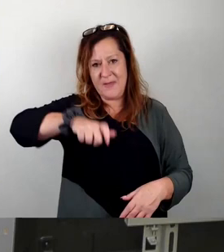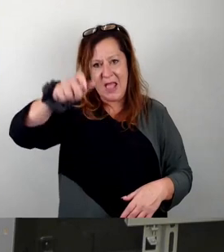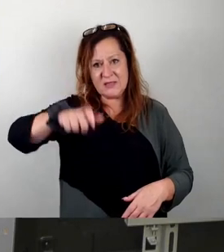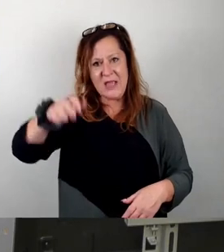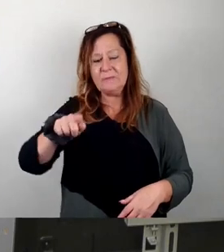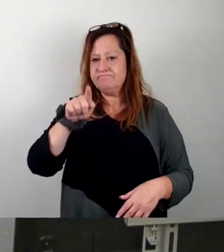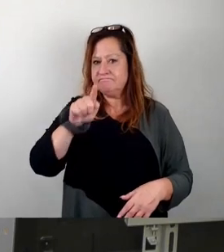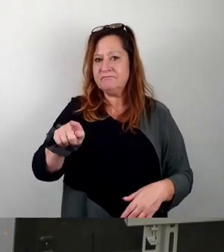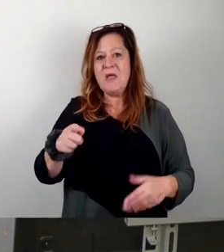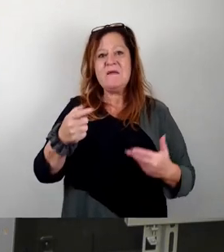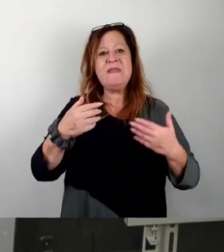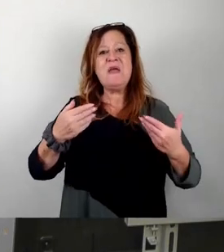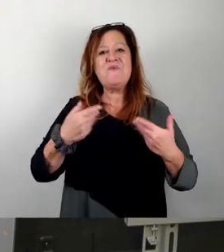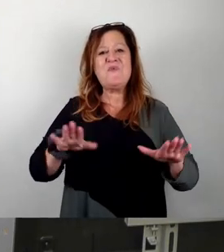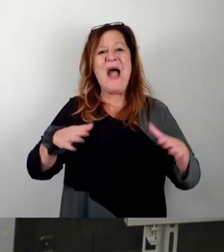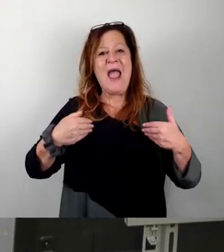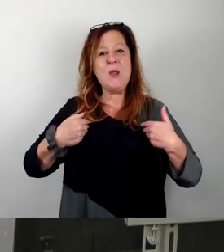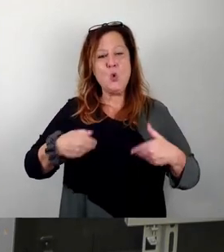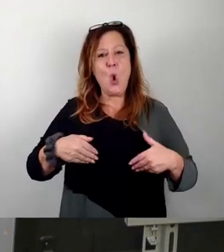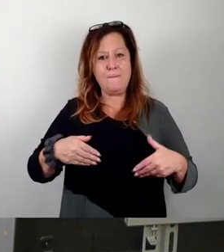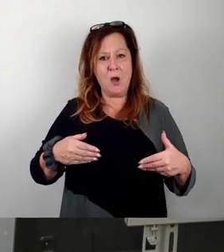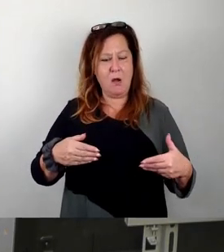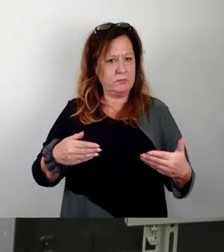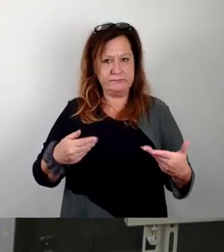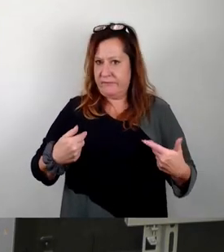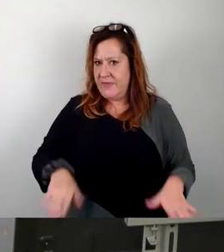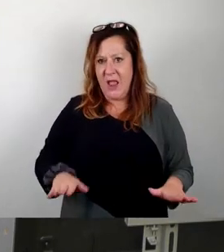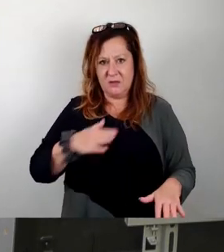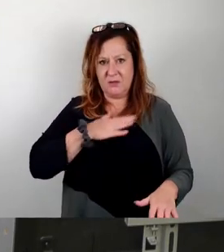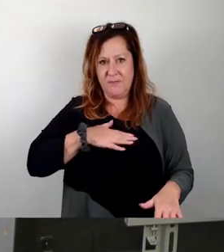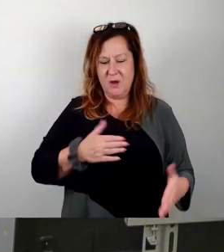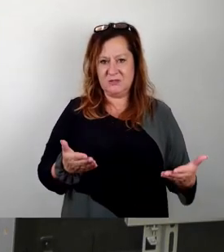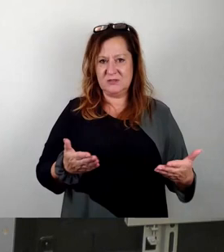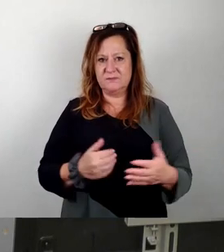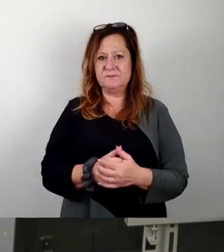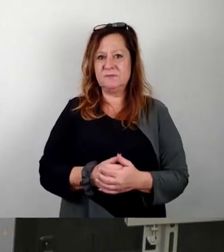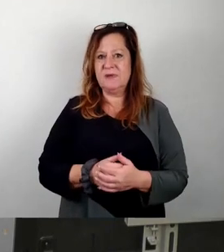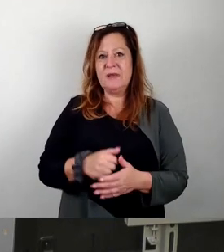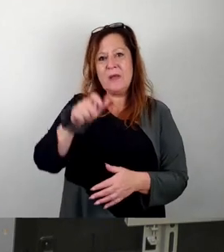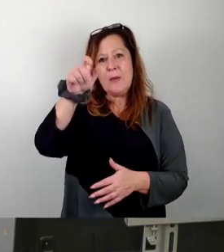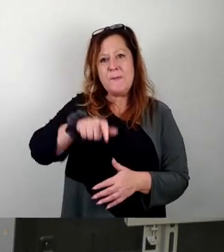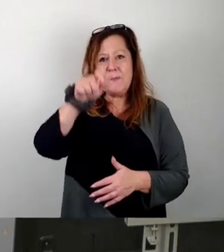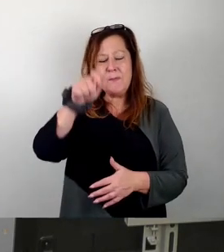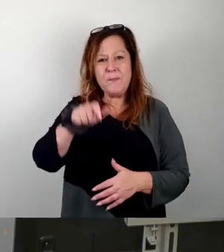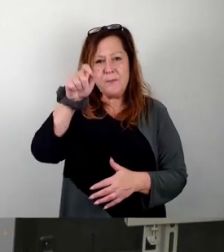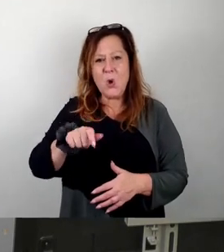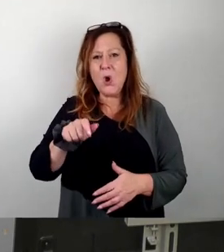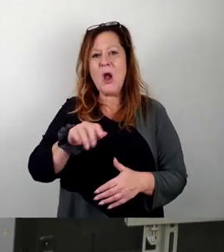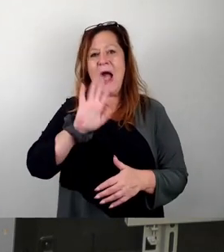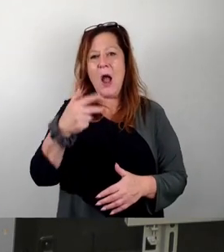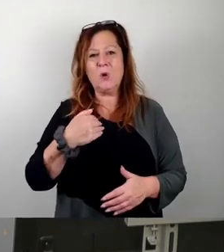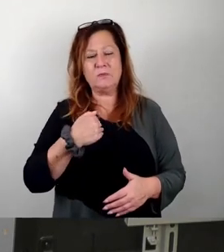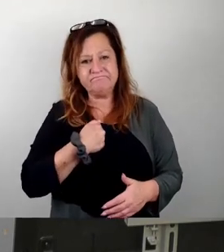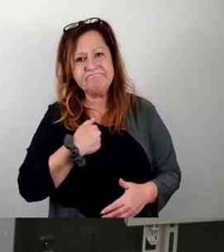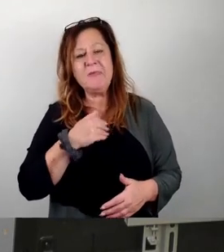Freikörperkulturbad. Ja, und es ist hier den Bürgern zu Ohren gekommen und auch uns und auch die Bürger